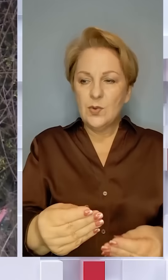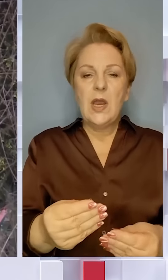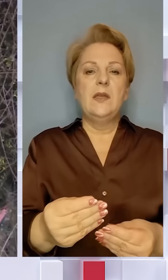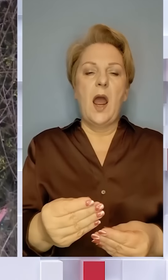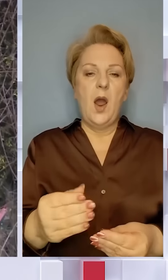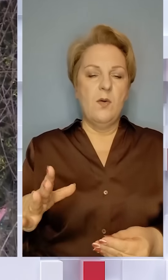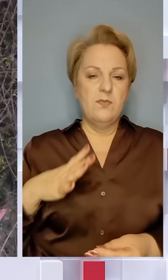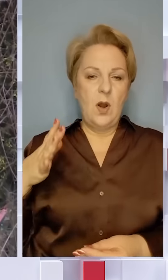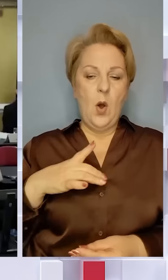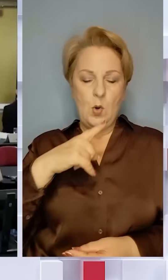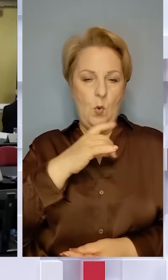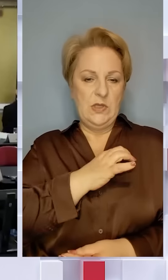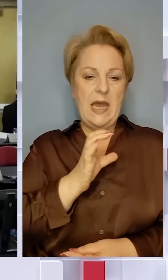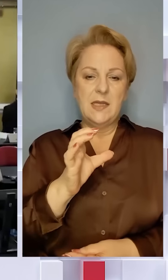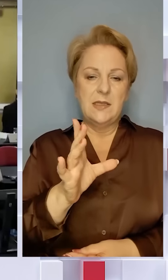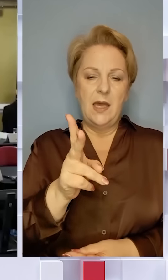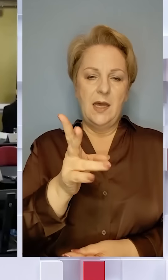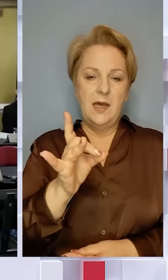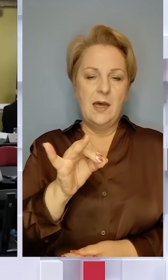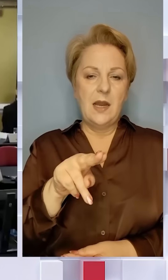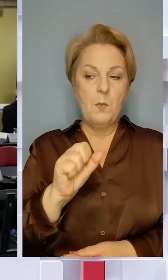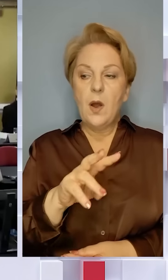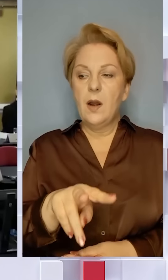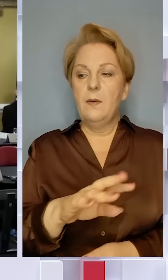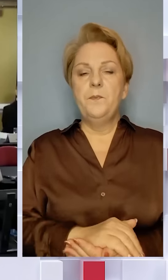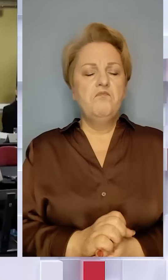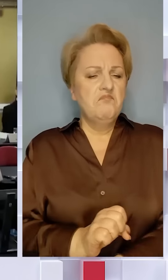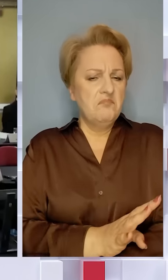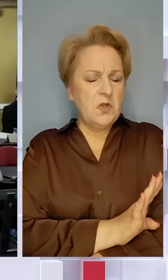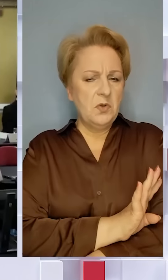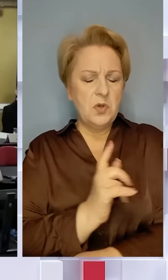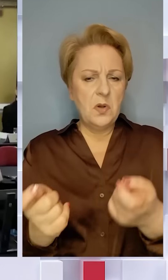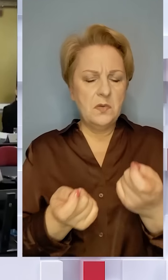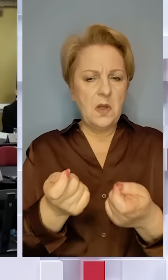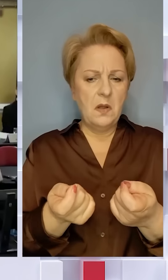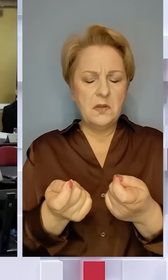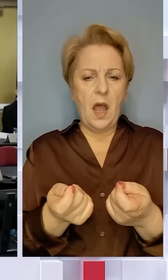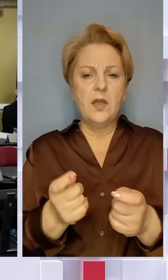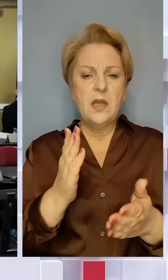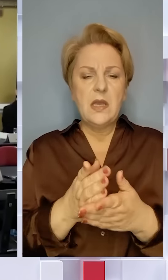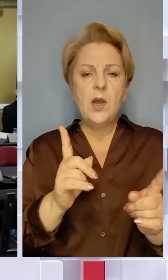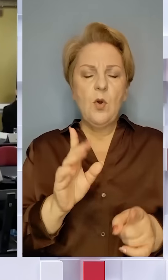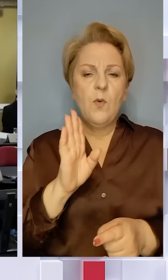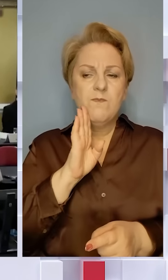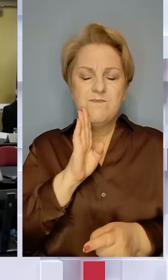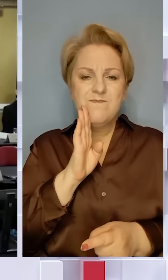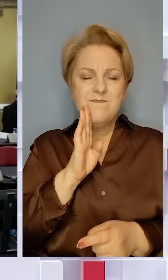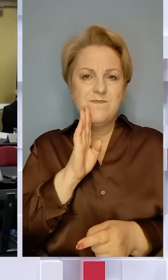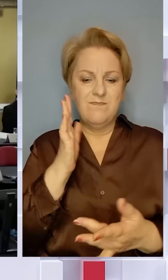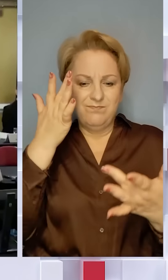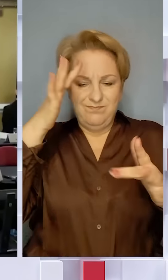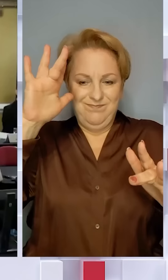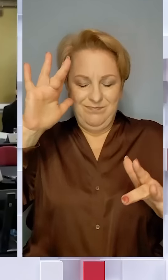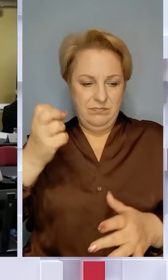російського розвідника Скрипаля. Особливо шокуючою деталью смерті Дон Стерджас є те, що вона мимоволі нанесла отруту на